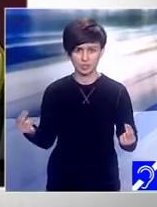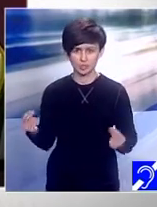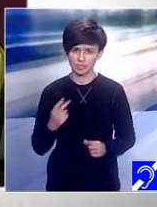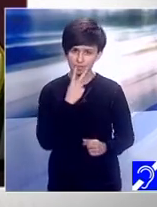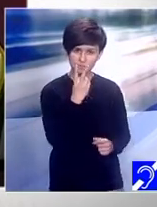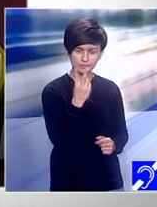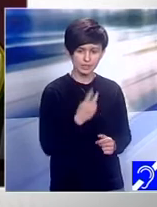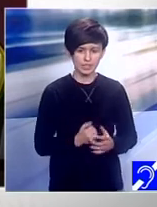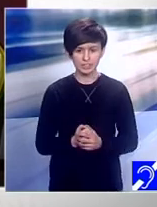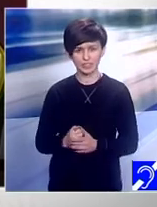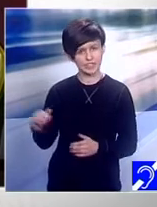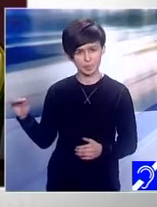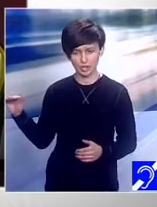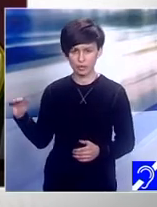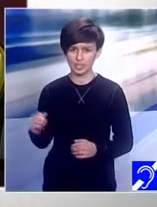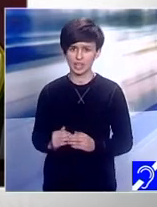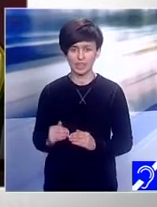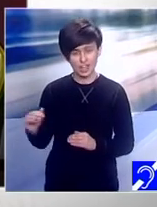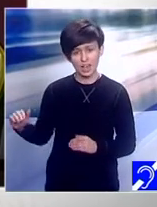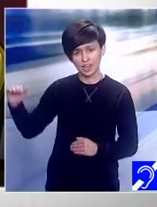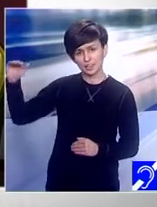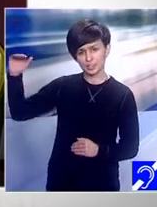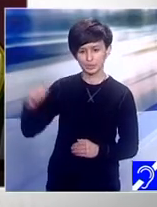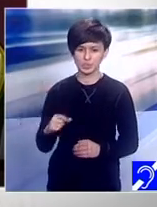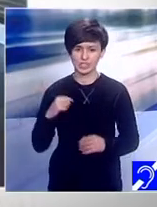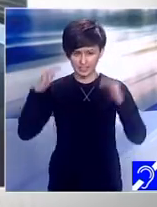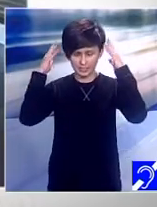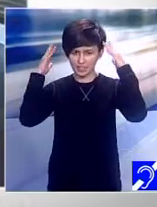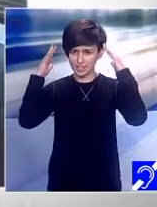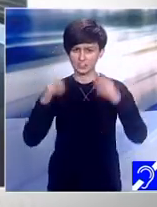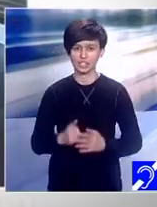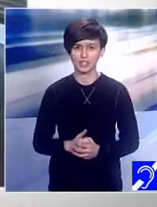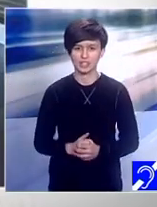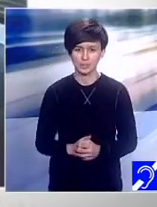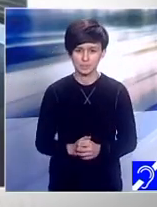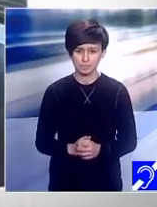crescut, este foarte vesel, foarte energic. Cum vă simțiți?